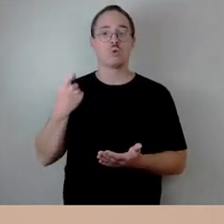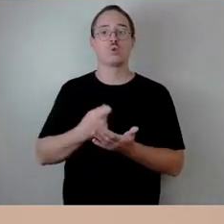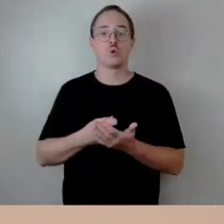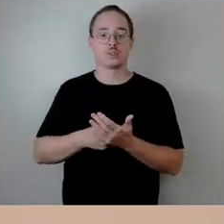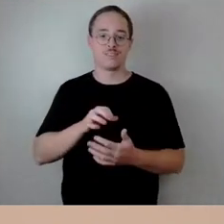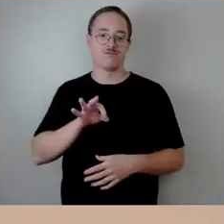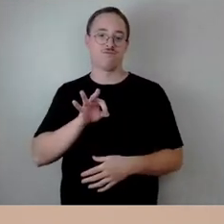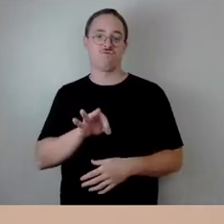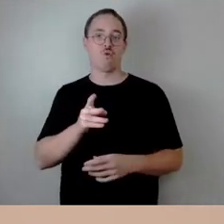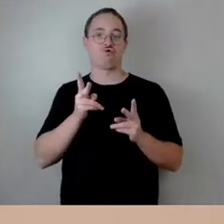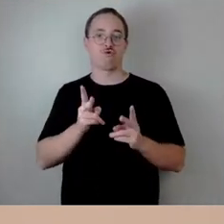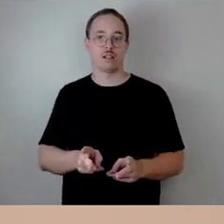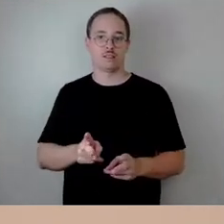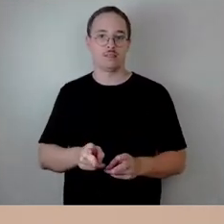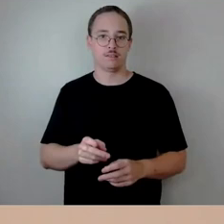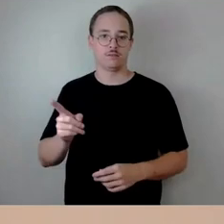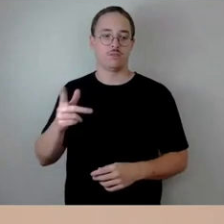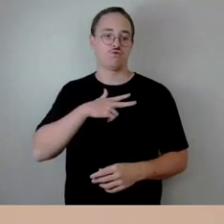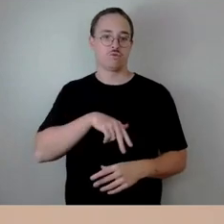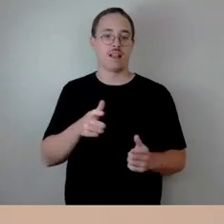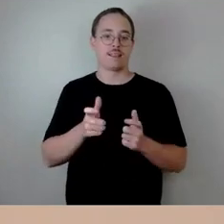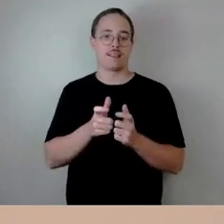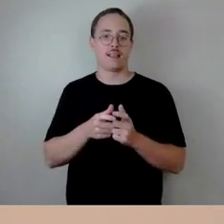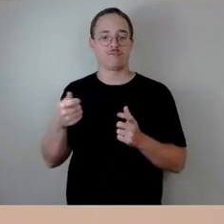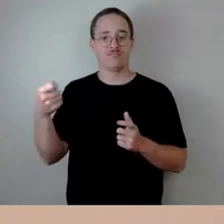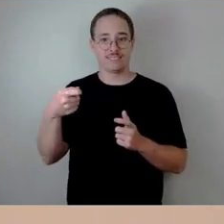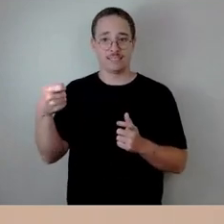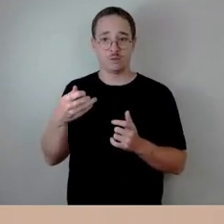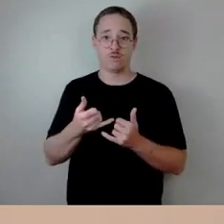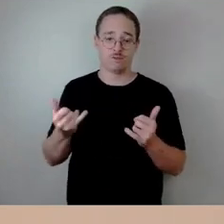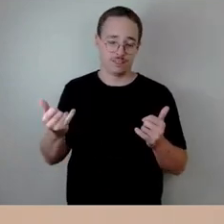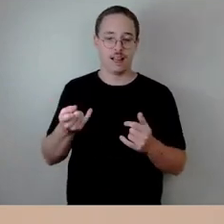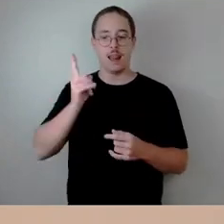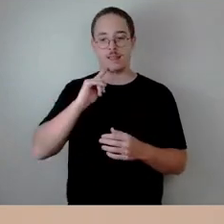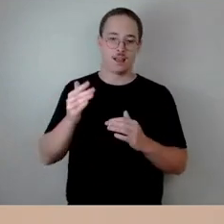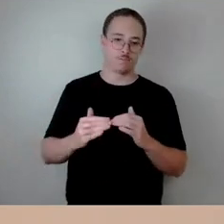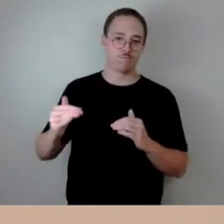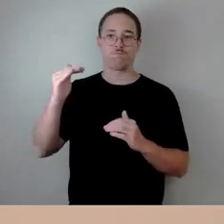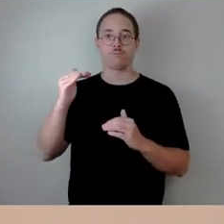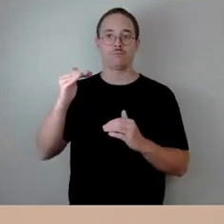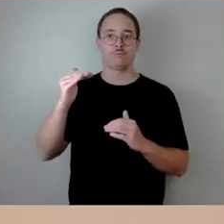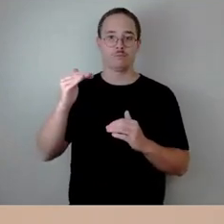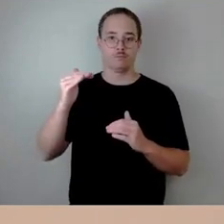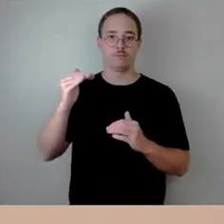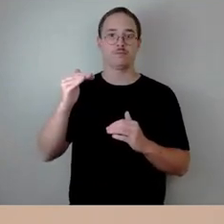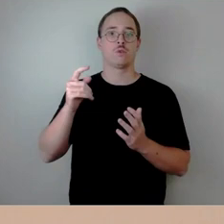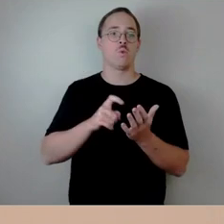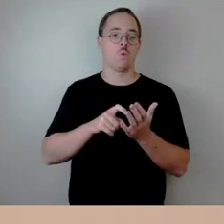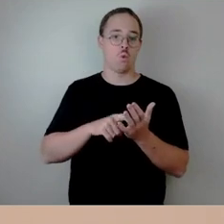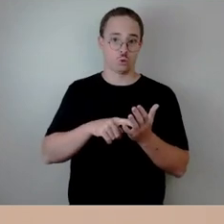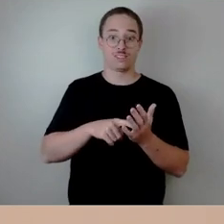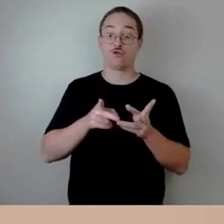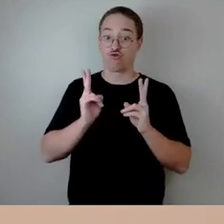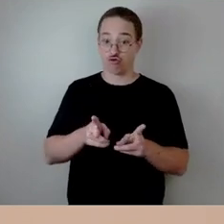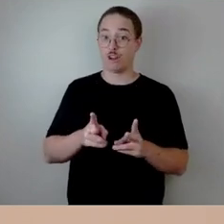was die Finanzierung des Sozialtickets betrifft, letztes Jahr erhöht, auf Basis eines Stadtratsbeschlusses.